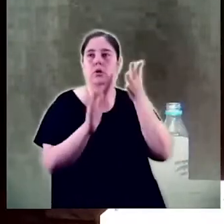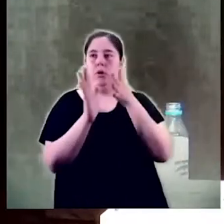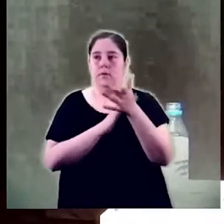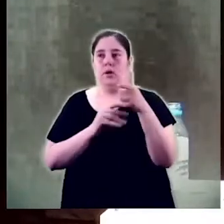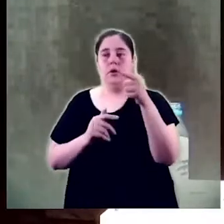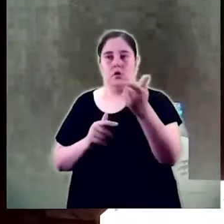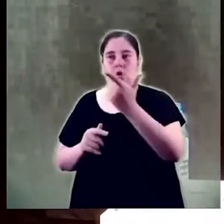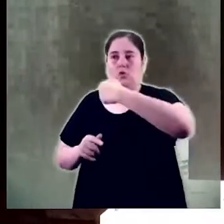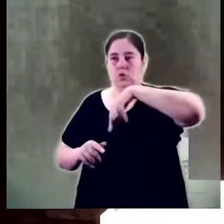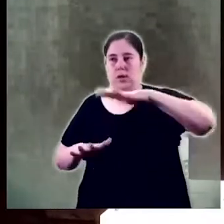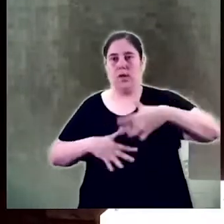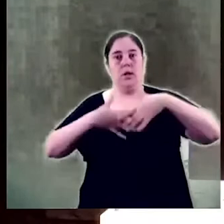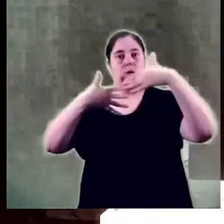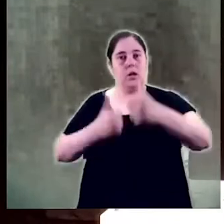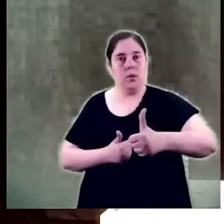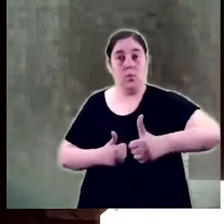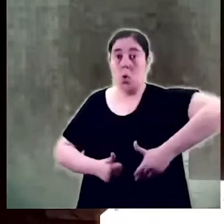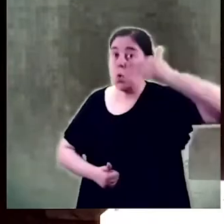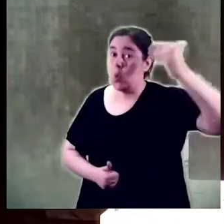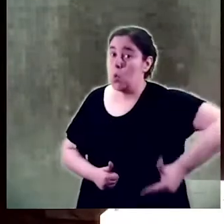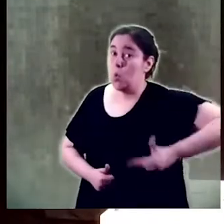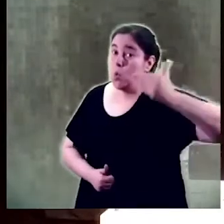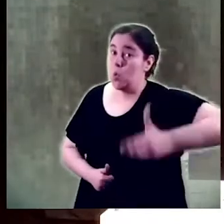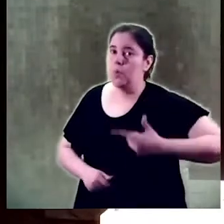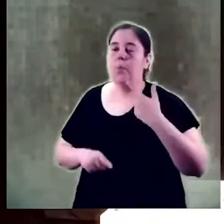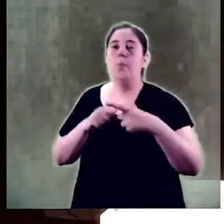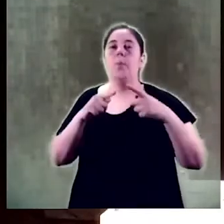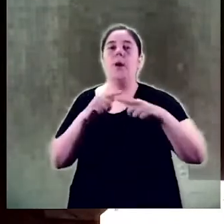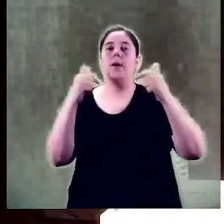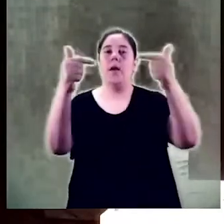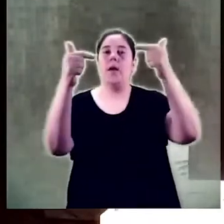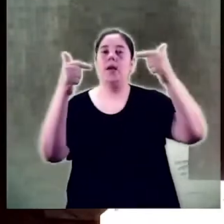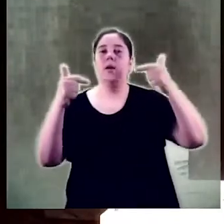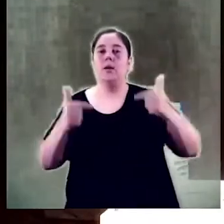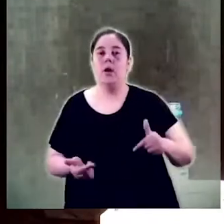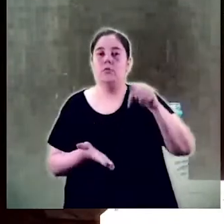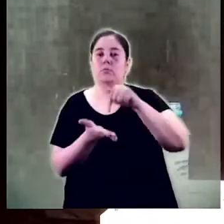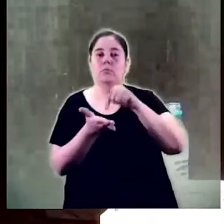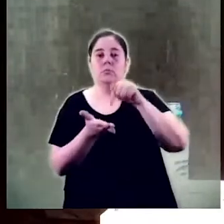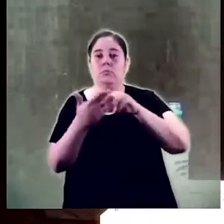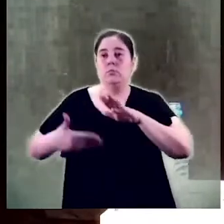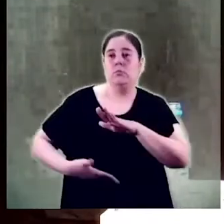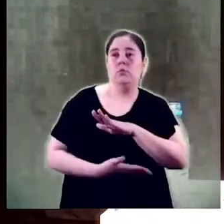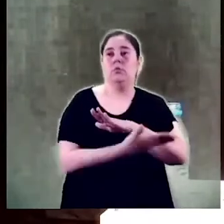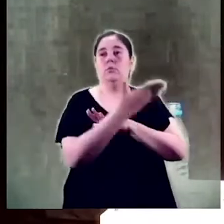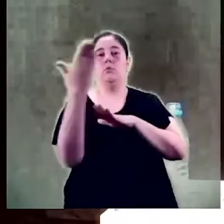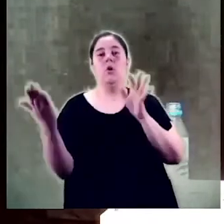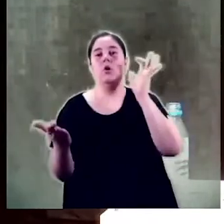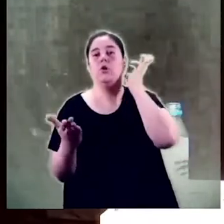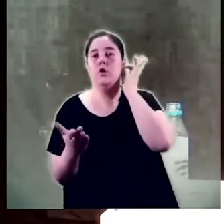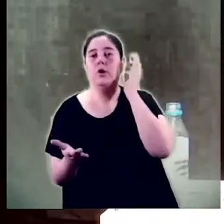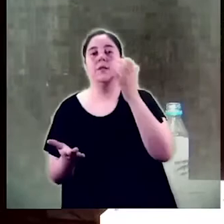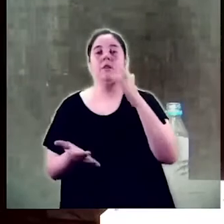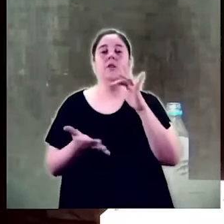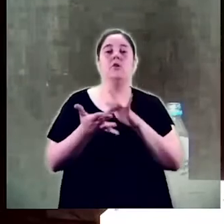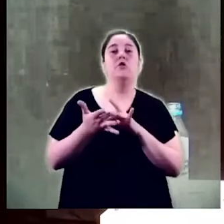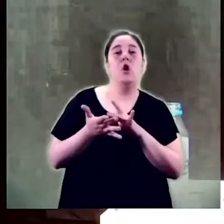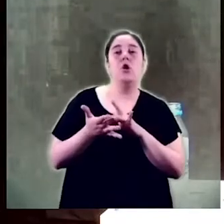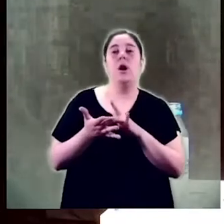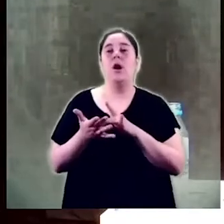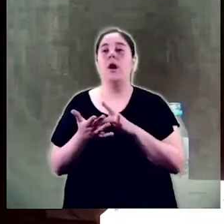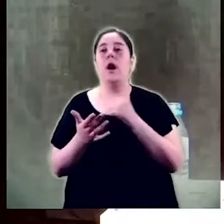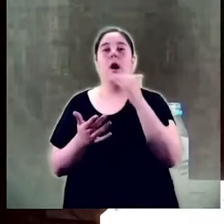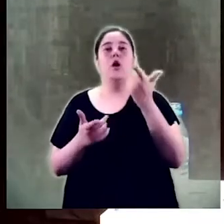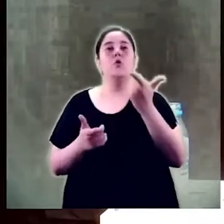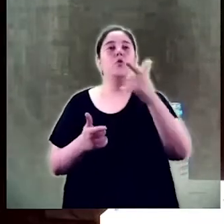la condició capdalt de l'empresa que estem duent a terme el grau li han exigit el mateix que sol exigir-se a les dones quan